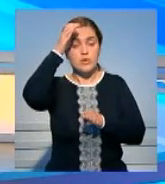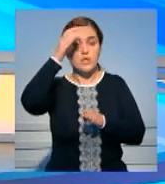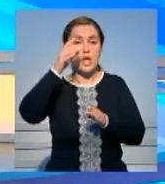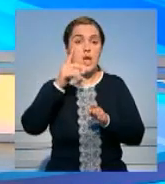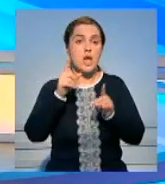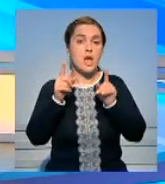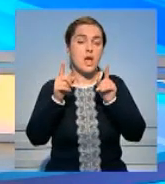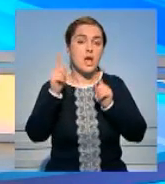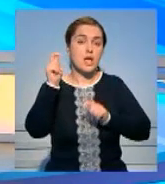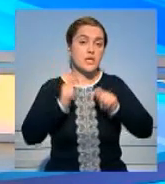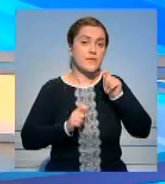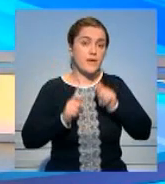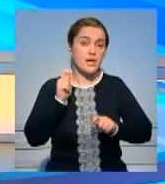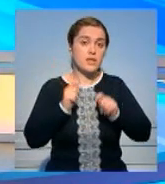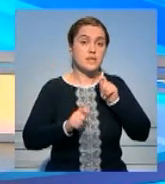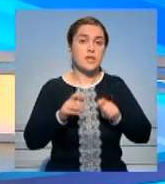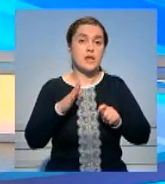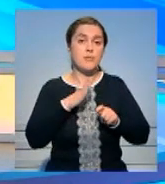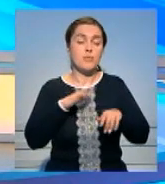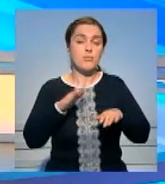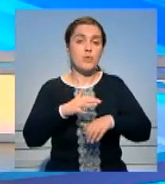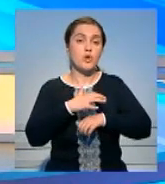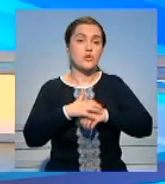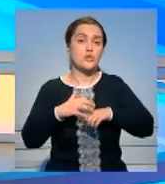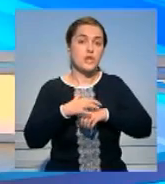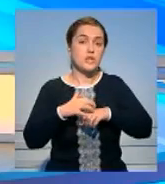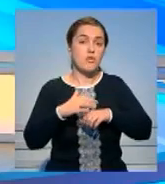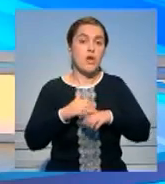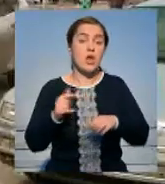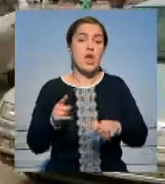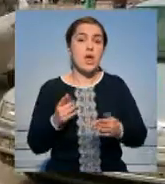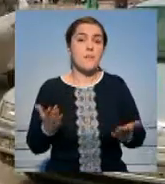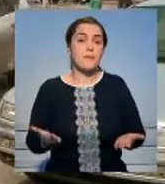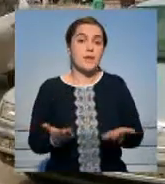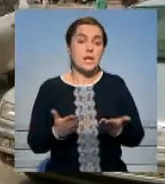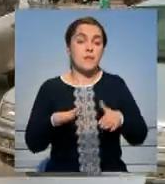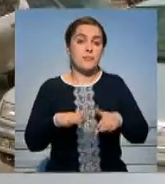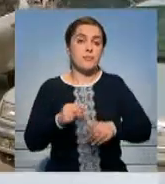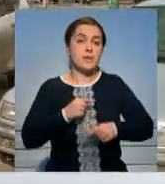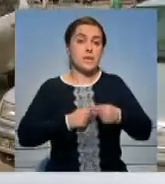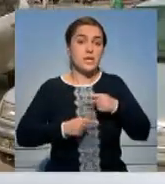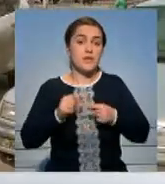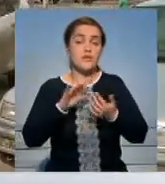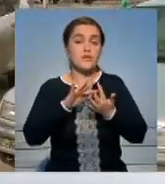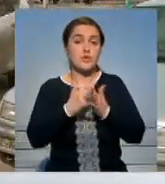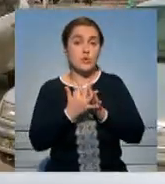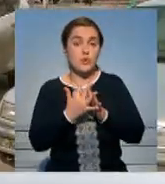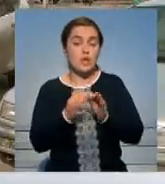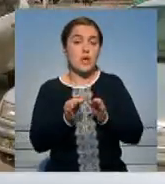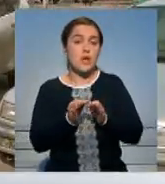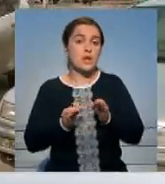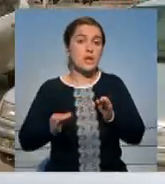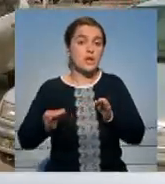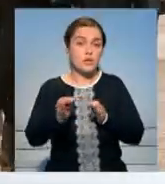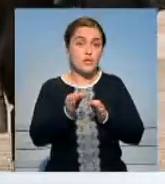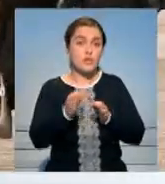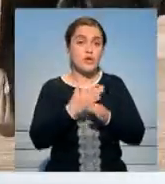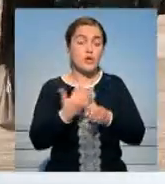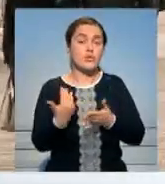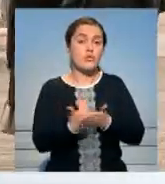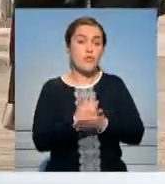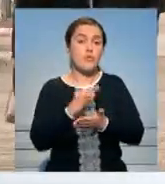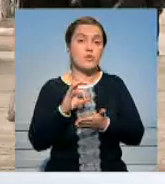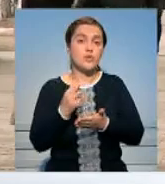конференции «Саналакуам» — «Сапала даму» в Кокшитау. Так, при поддержке местных предпринимателей в селах и районах появились новые